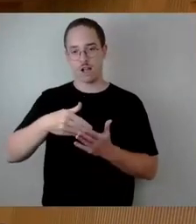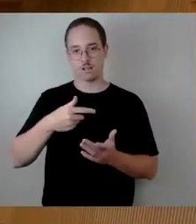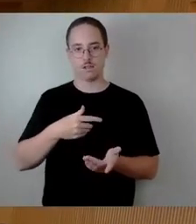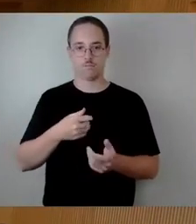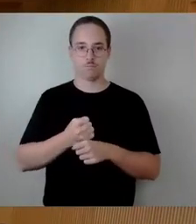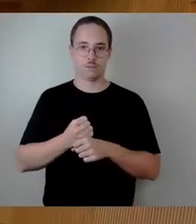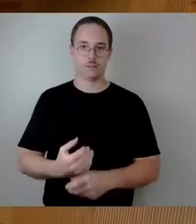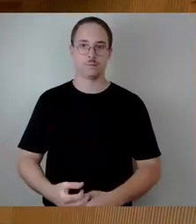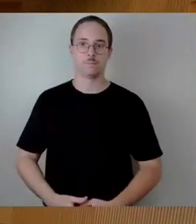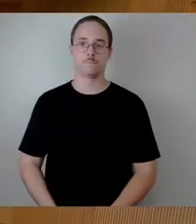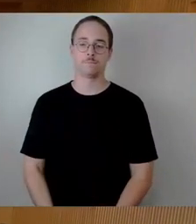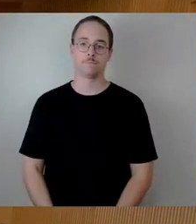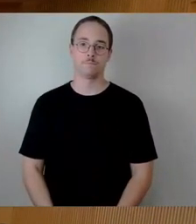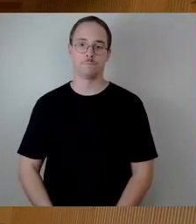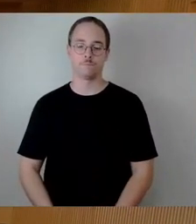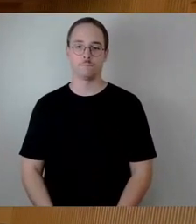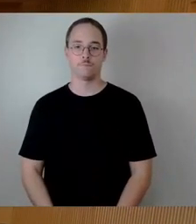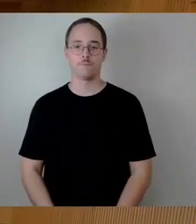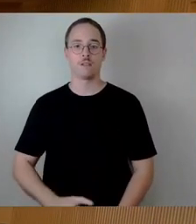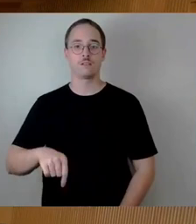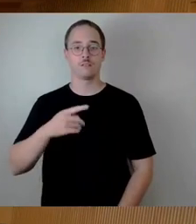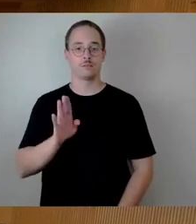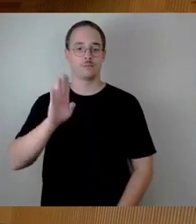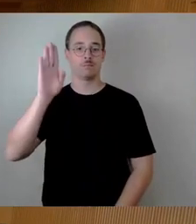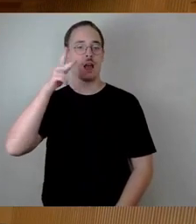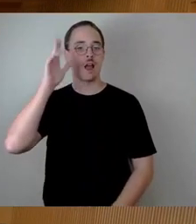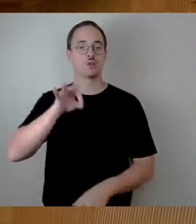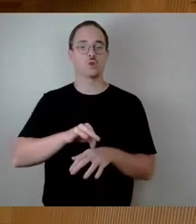So, nächste Wortmeldung, Herr Dr. Deppe und dann Herr Lorik nochmal.